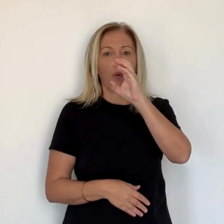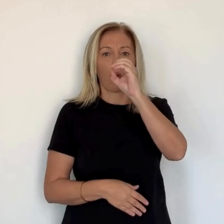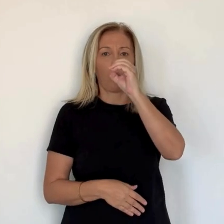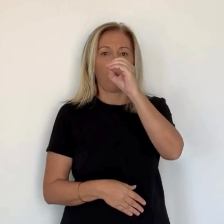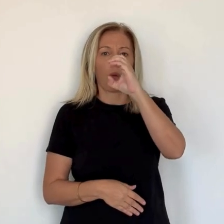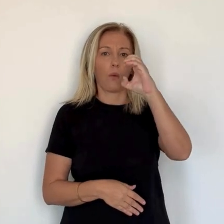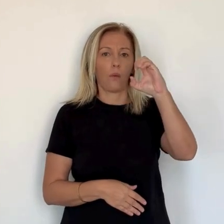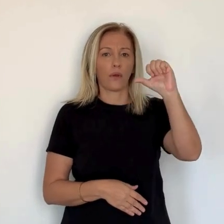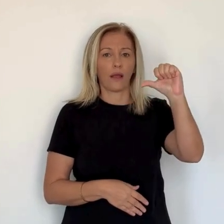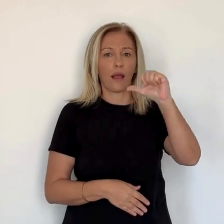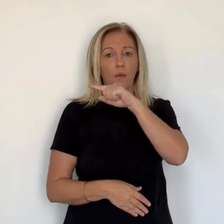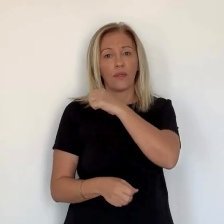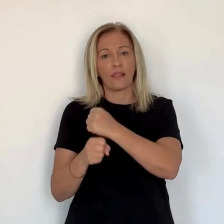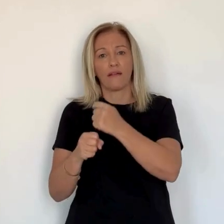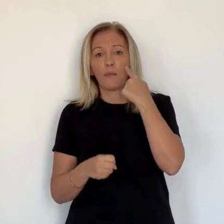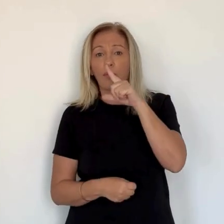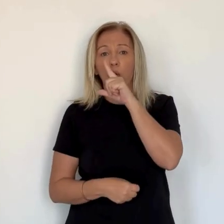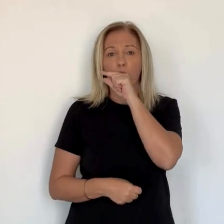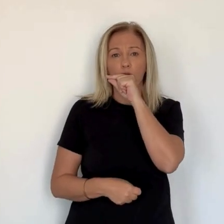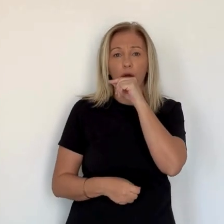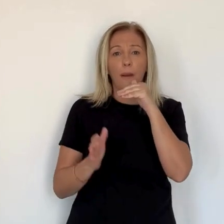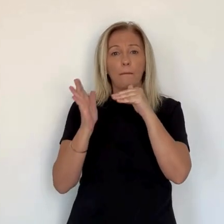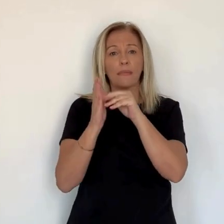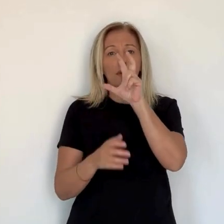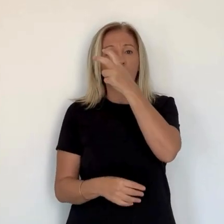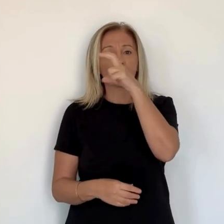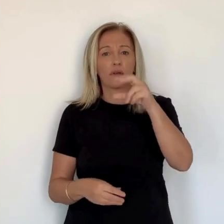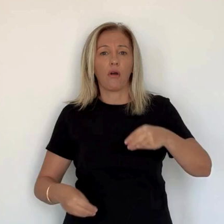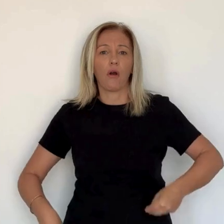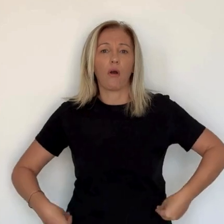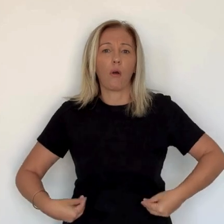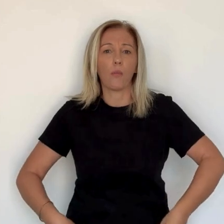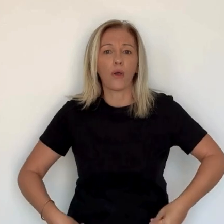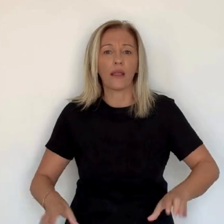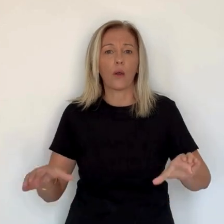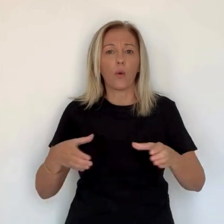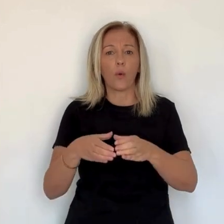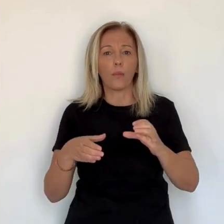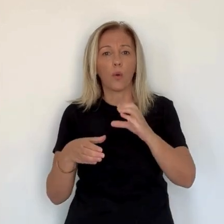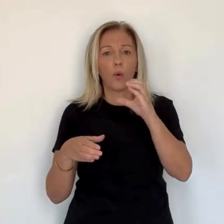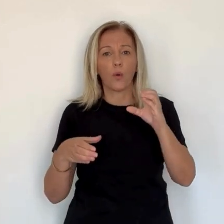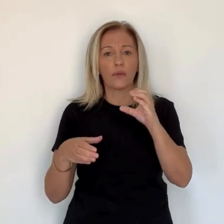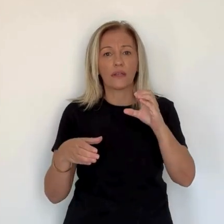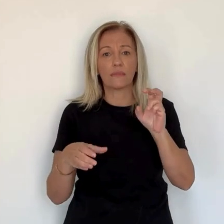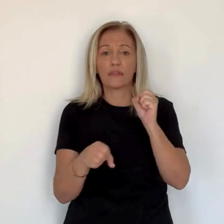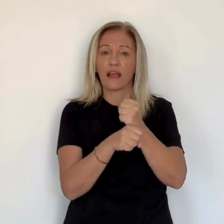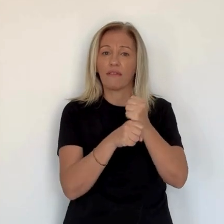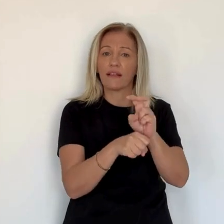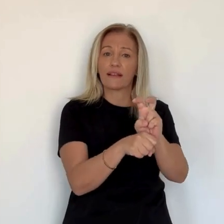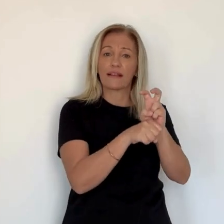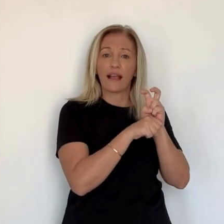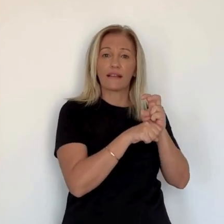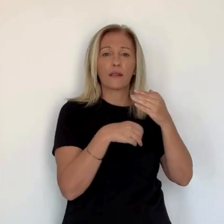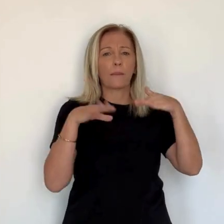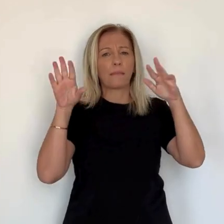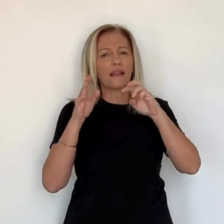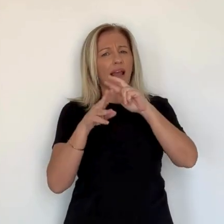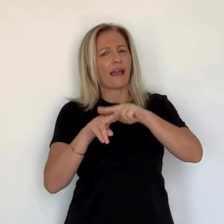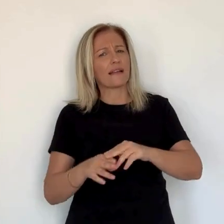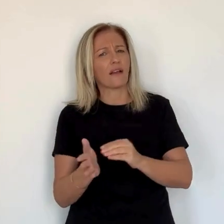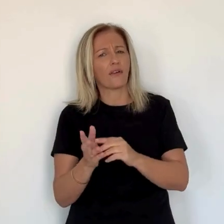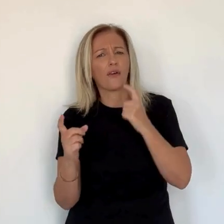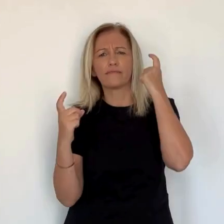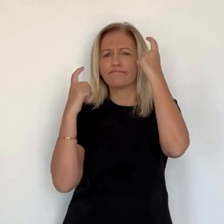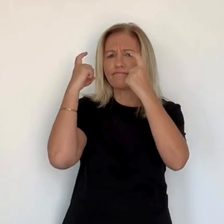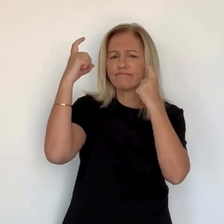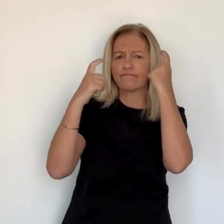Patrick Roque, représentant d'Auchan Retail dans Lille. Les 1300 salariés du groupe Codim sont assurés d'être maintenus, mais des questions restent